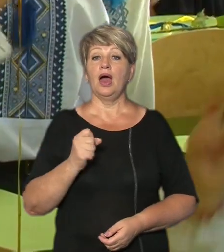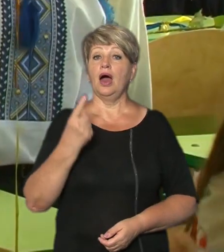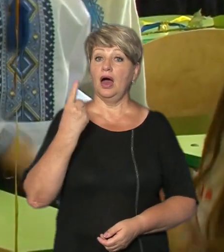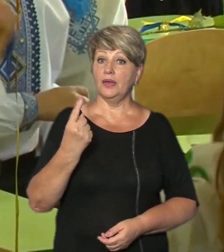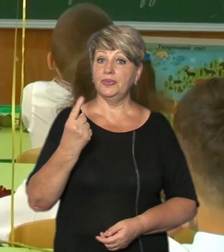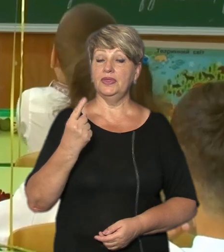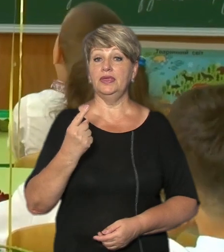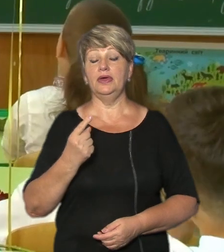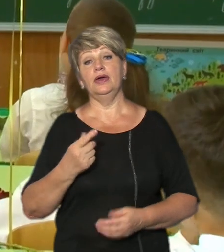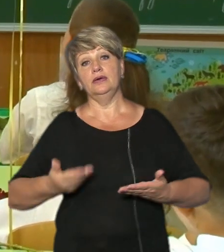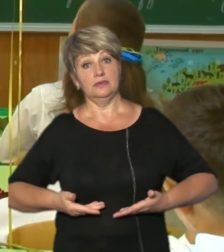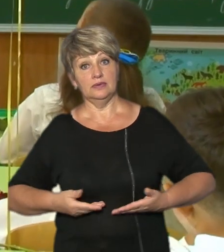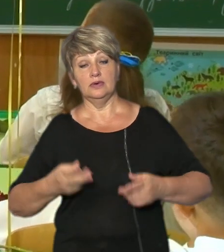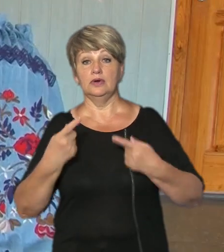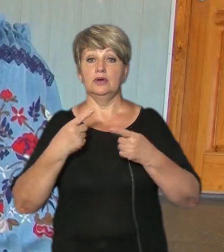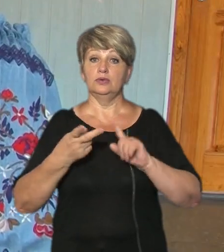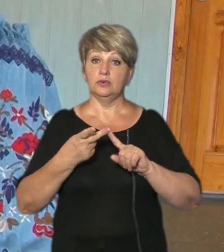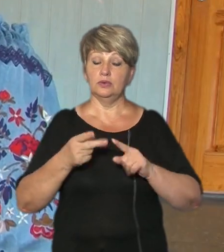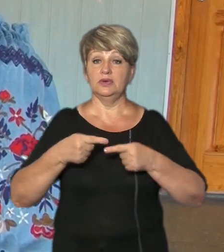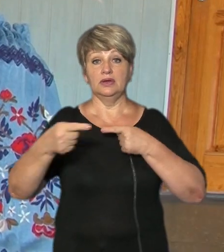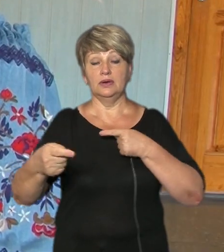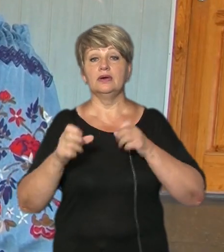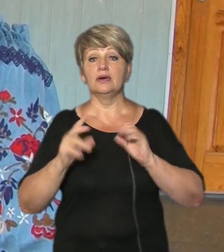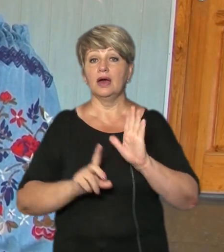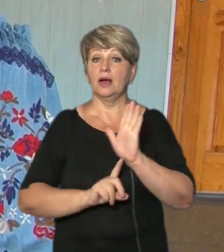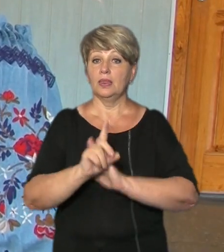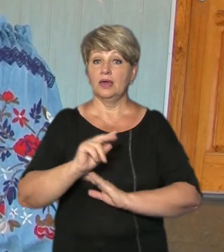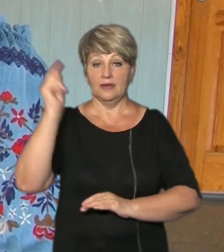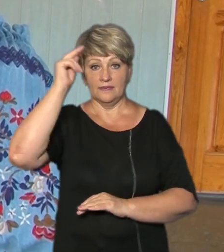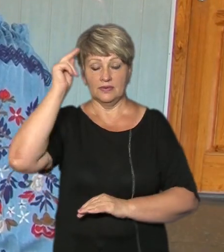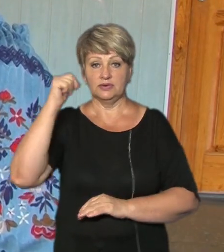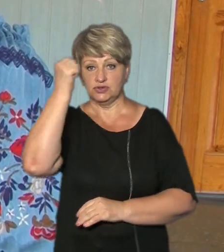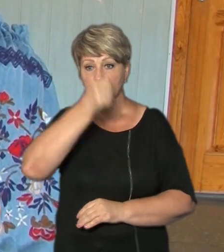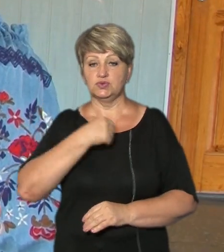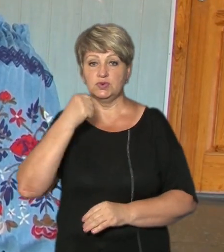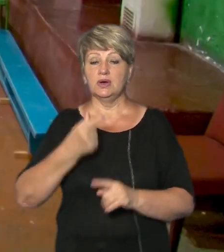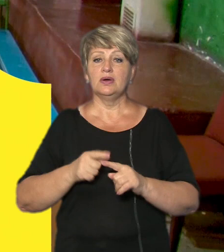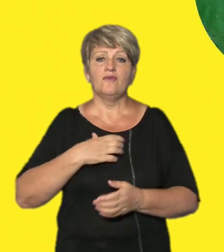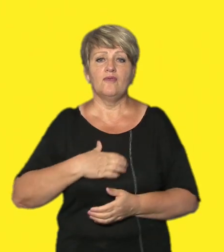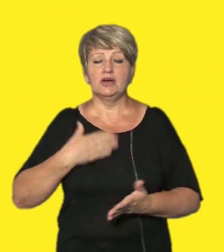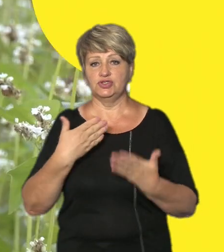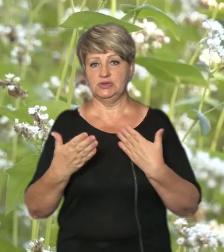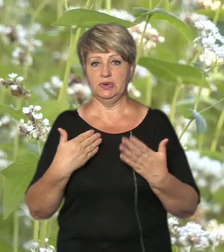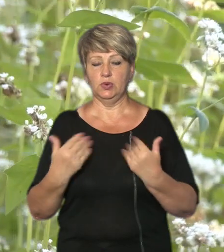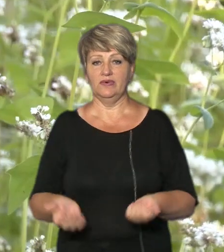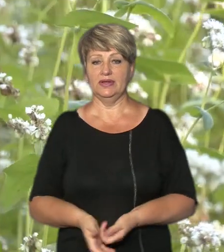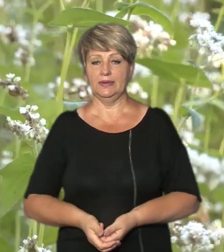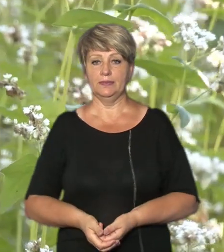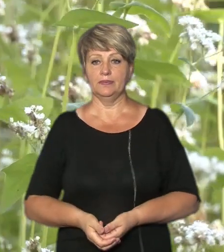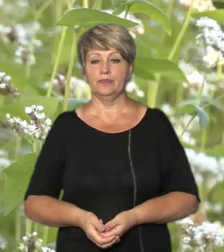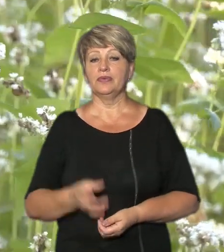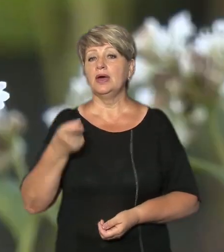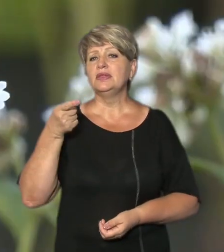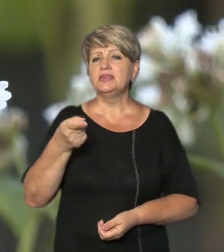дистанційно як стартував навчальний рік для дітей також важливо дуже спілкування в колективі на